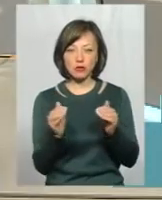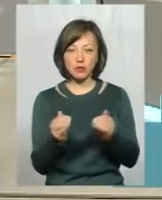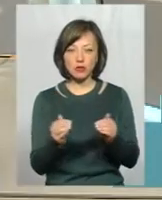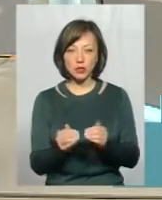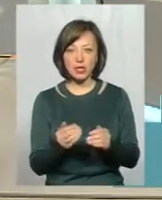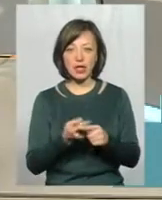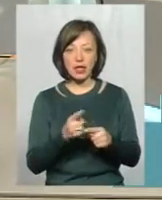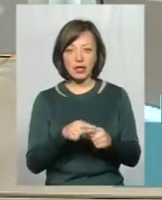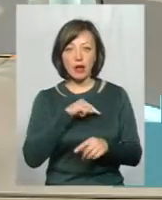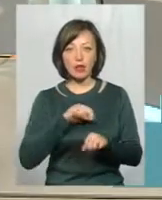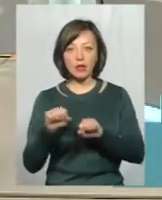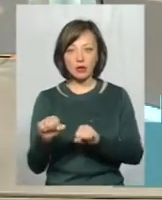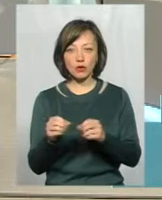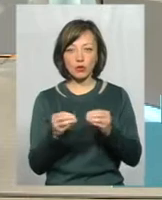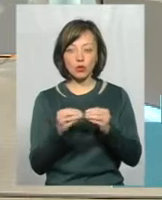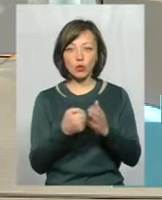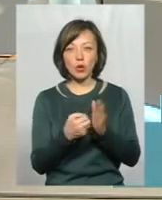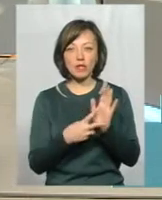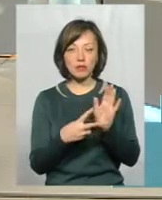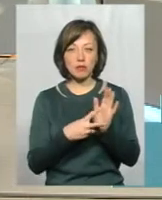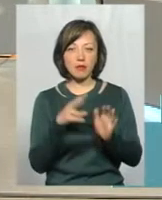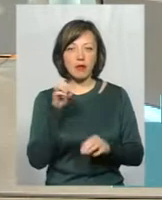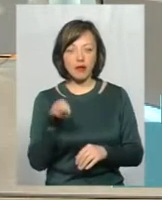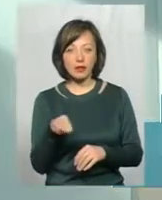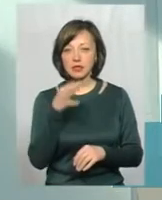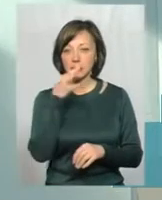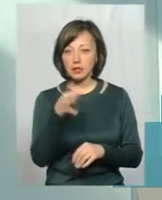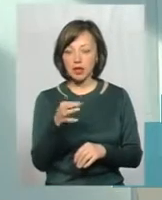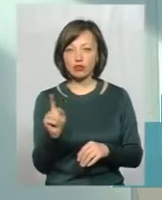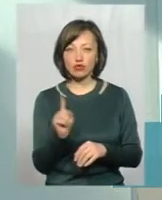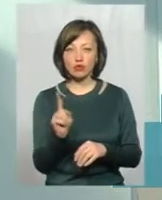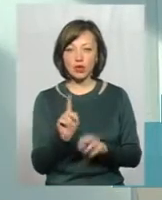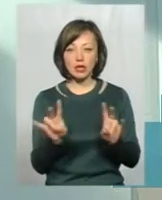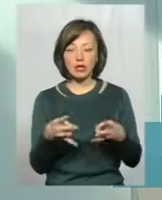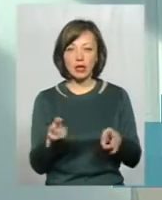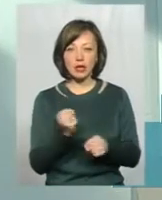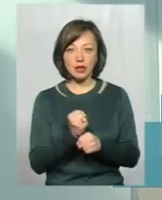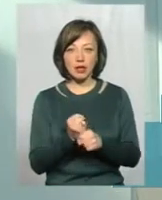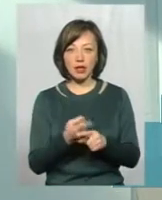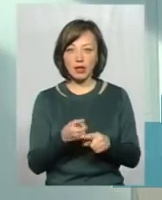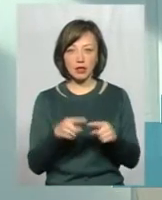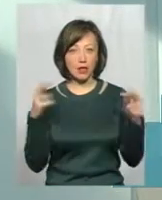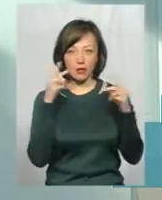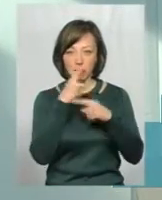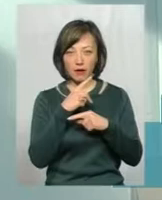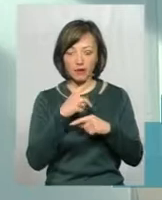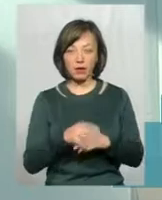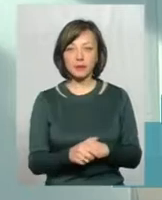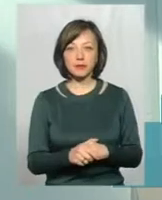менше. І цей мунітет може держатися до 7 років. І сказати о тому, що не треба робити, це неправильно,